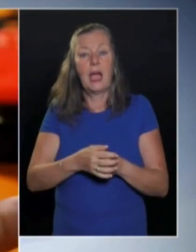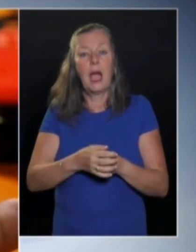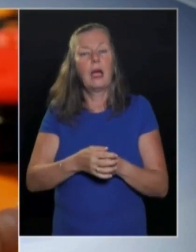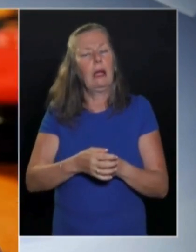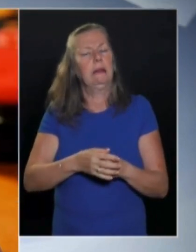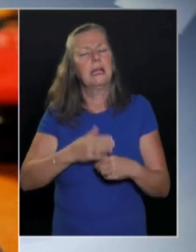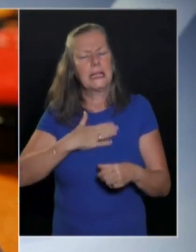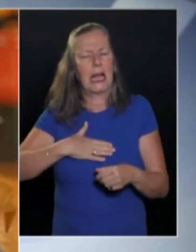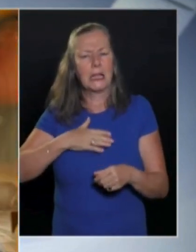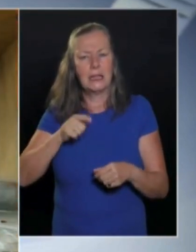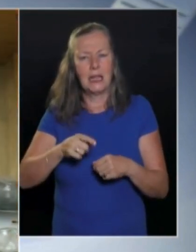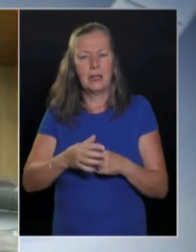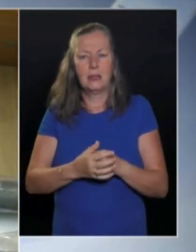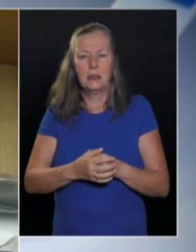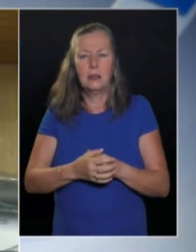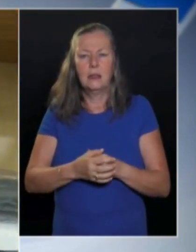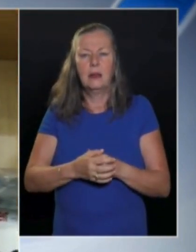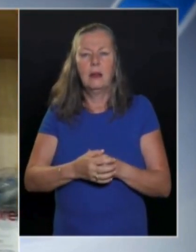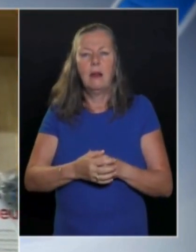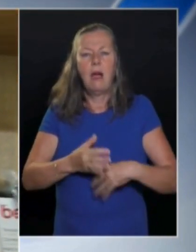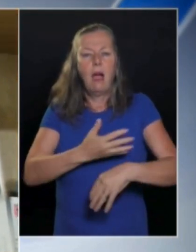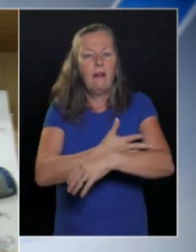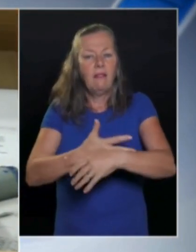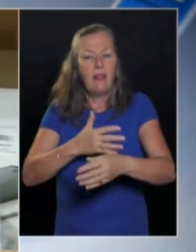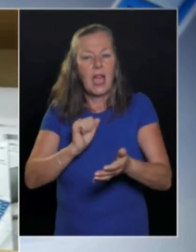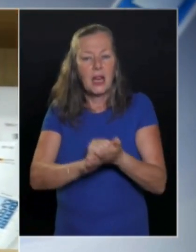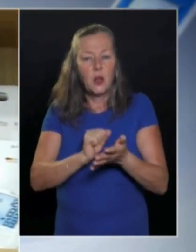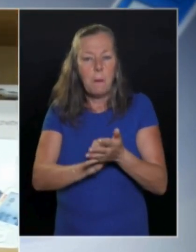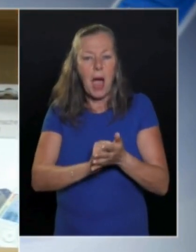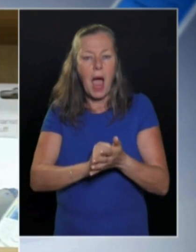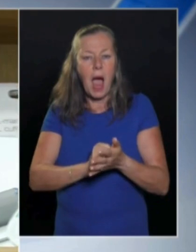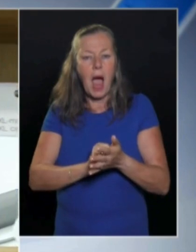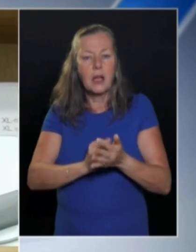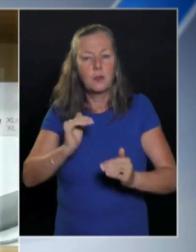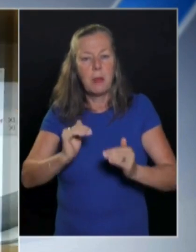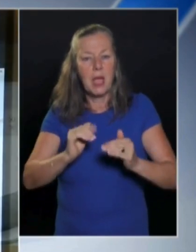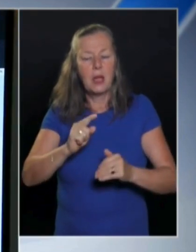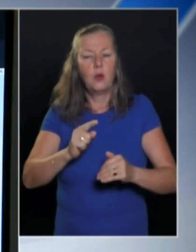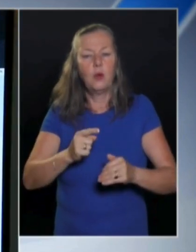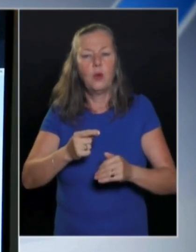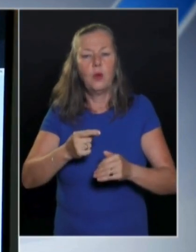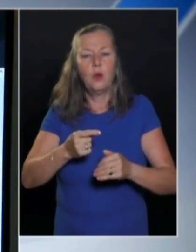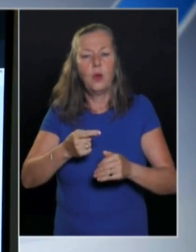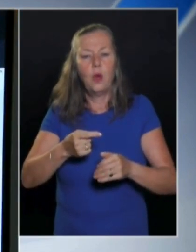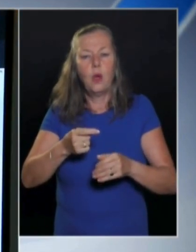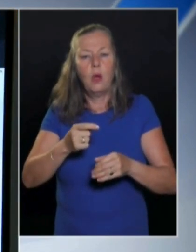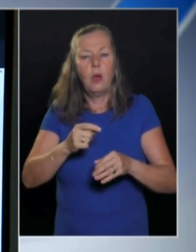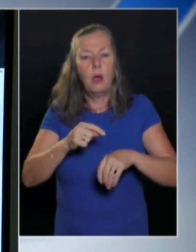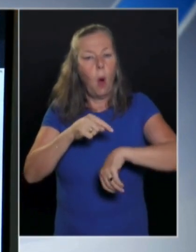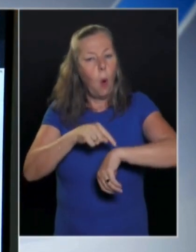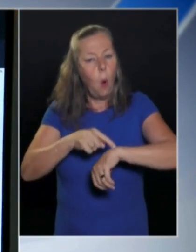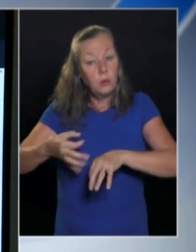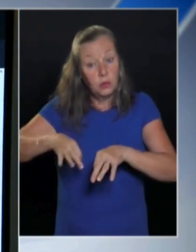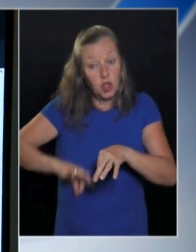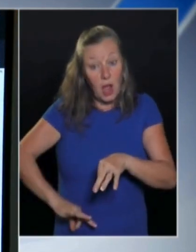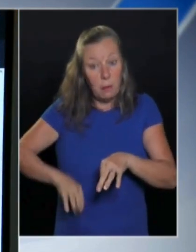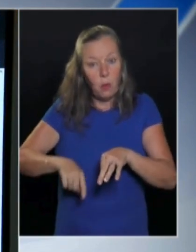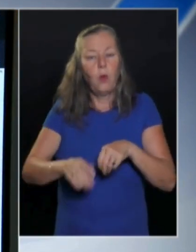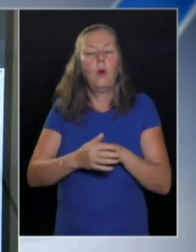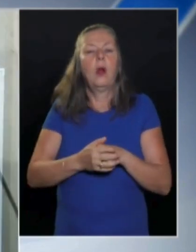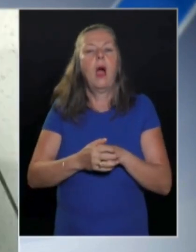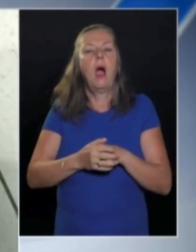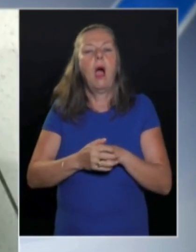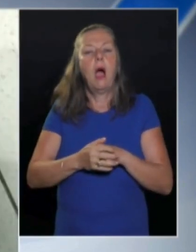népszerűek, a vérnyomásmérő, a zsebbóra, a konyhai mérlág,